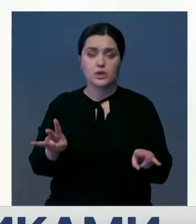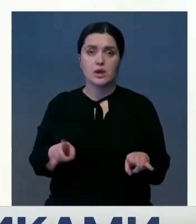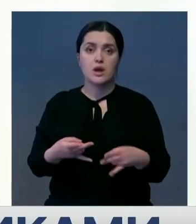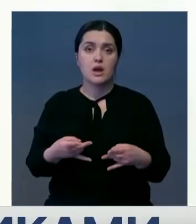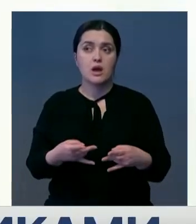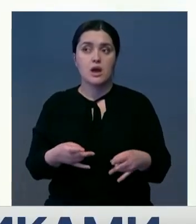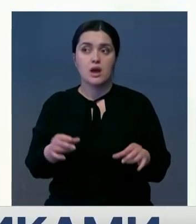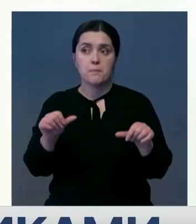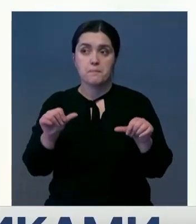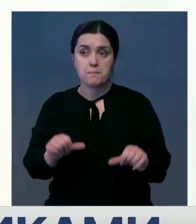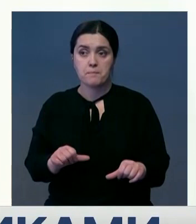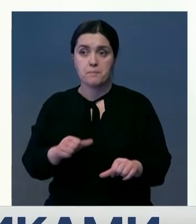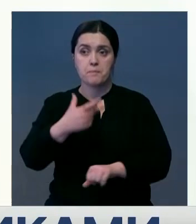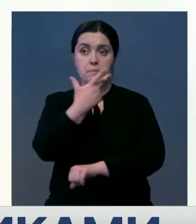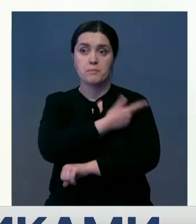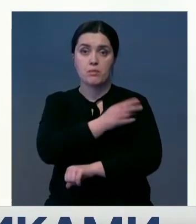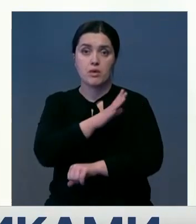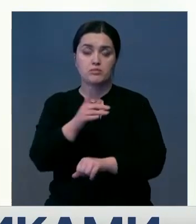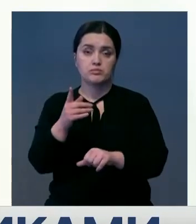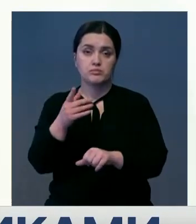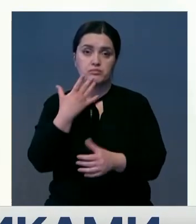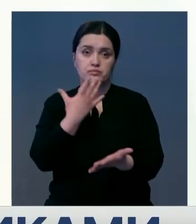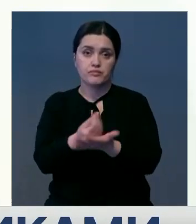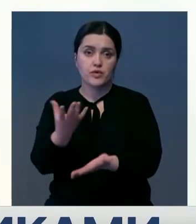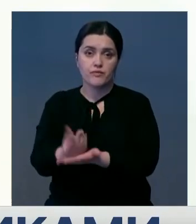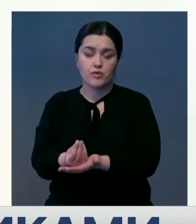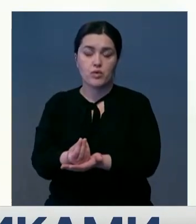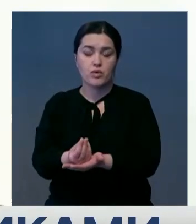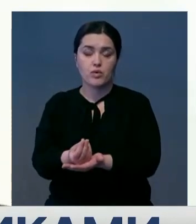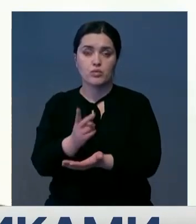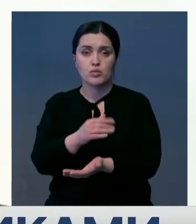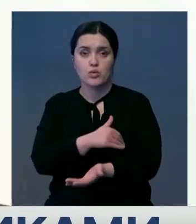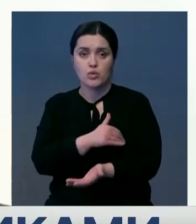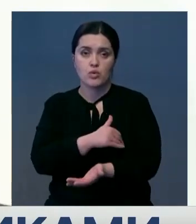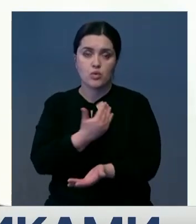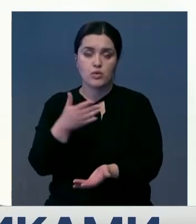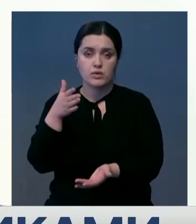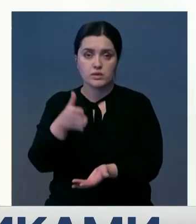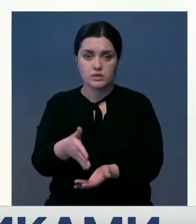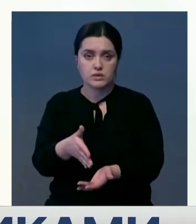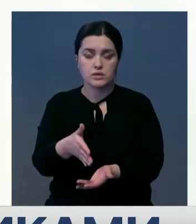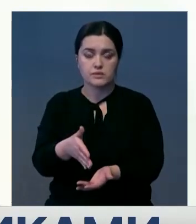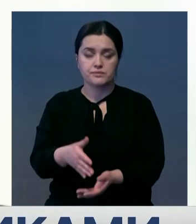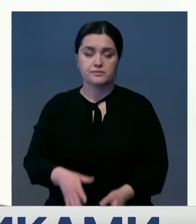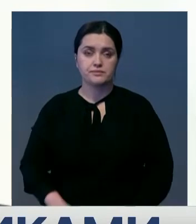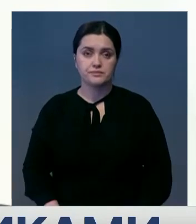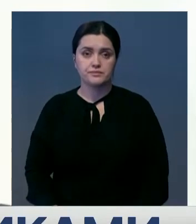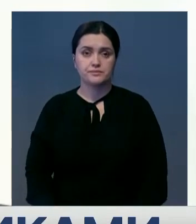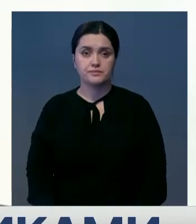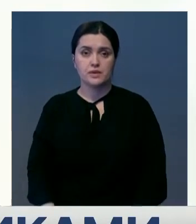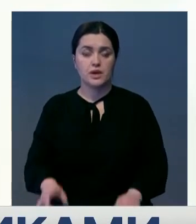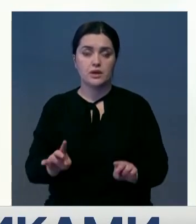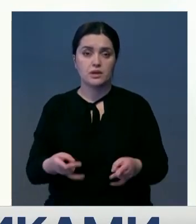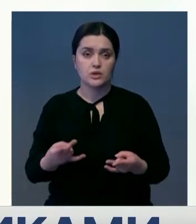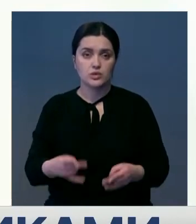как бы, право не прививаться у человека, оно должно заканчиваться там, где начинается право другого человека прививаться. Поэтому, наверное, не